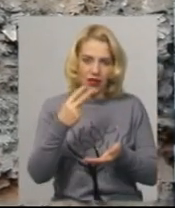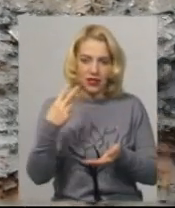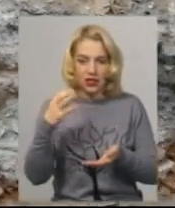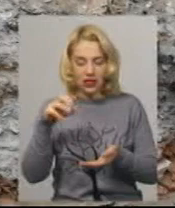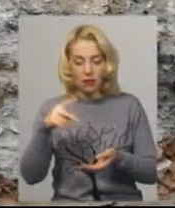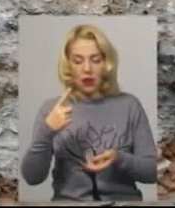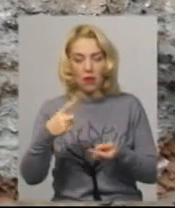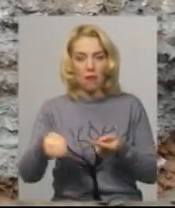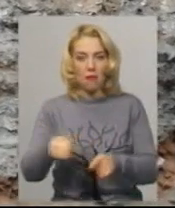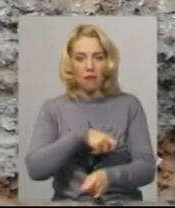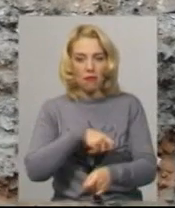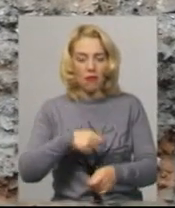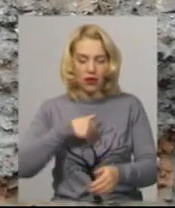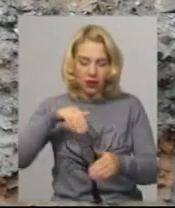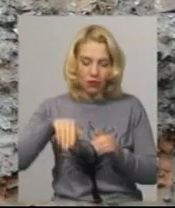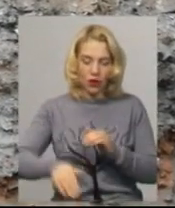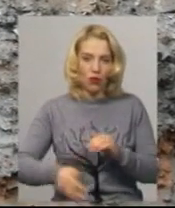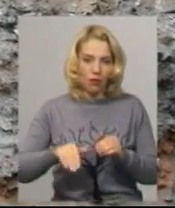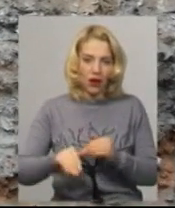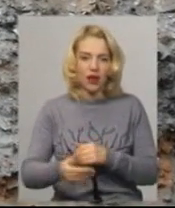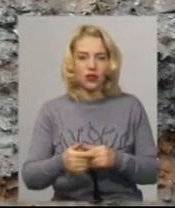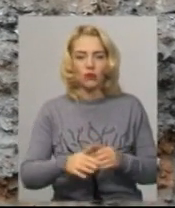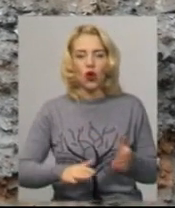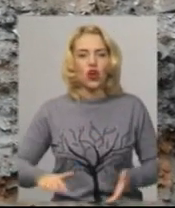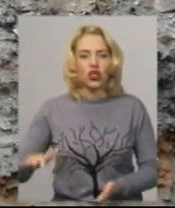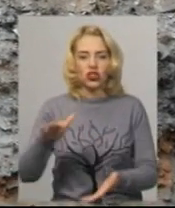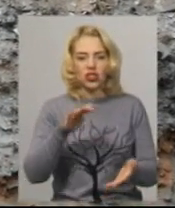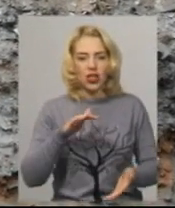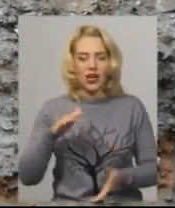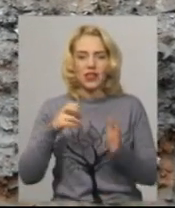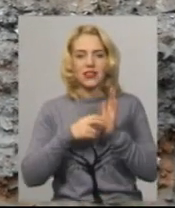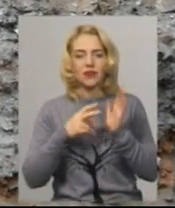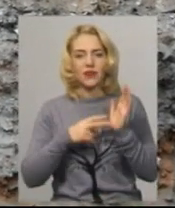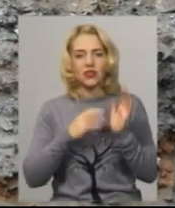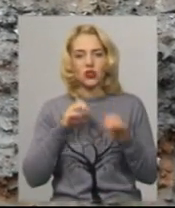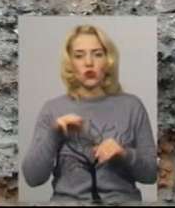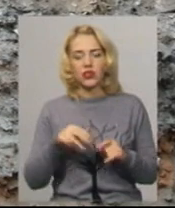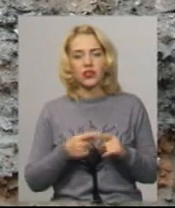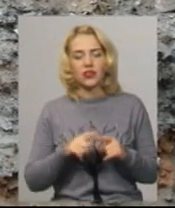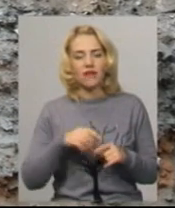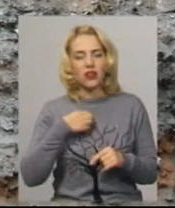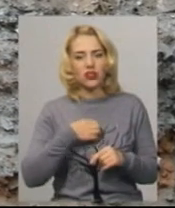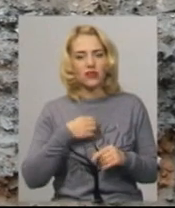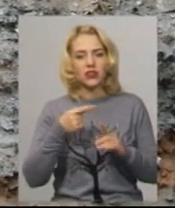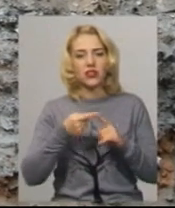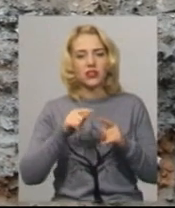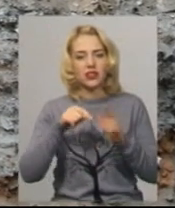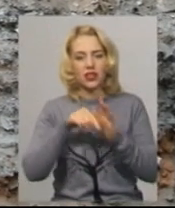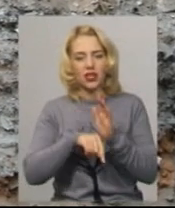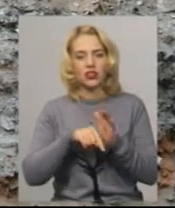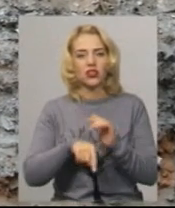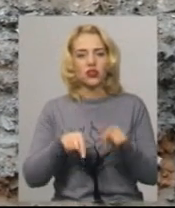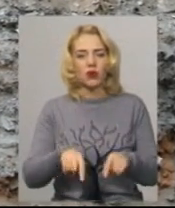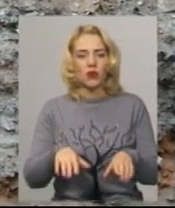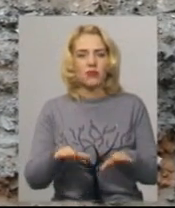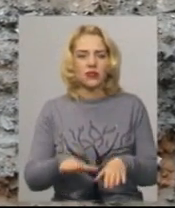купаємо шар, заповнений залишками 17 століття. І це важливо, оскільки це означає, що на цьому місці ввелася